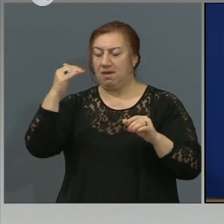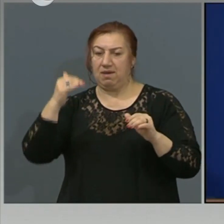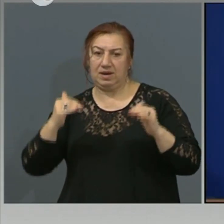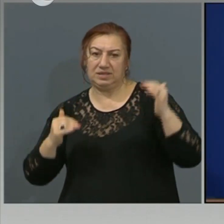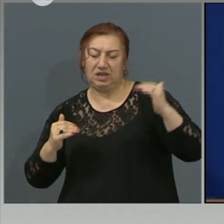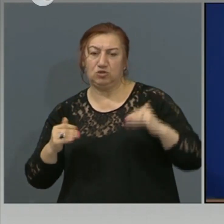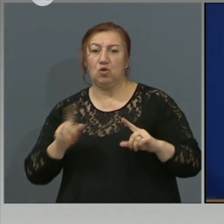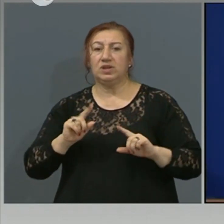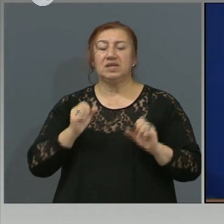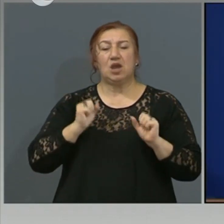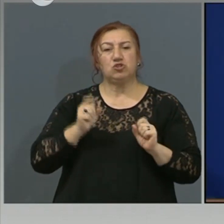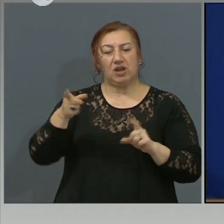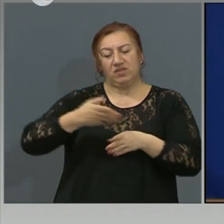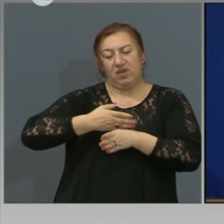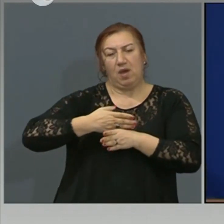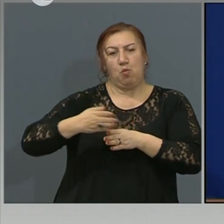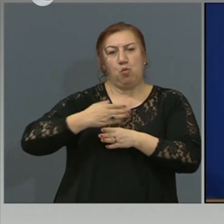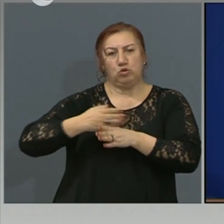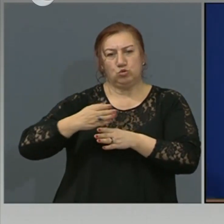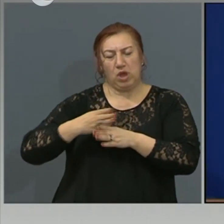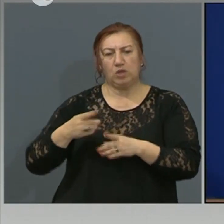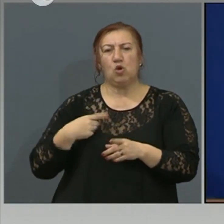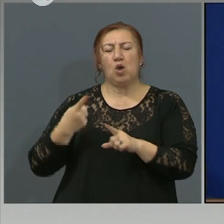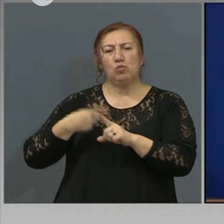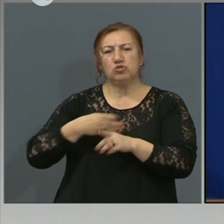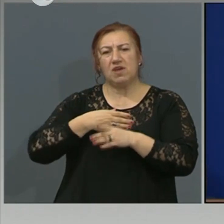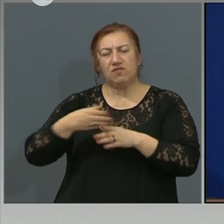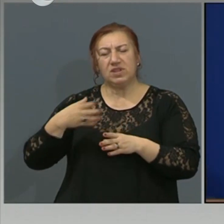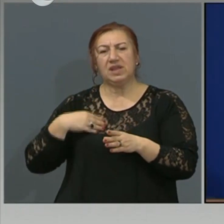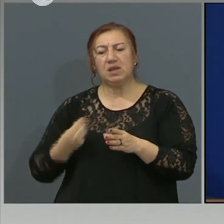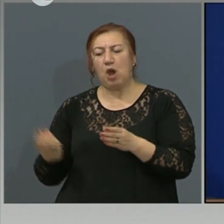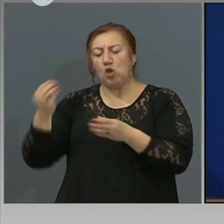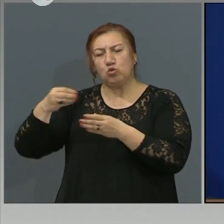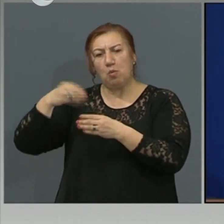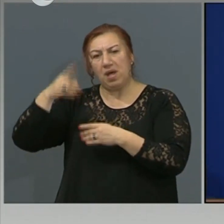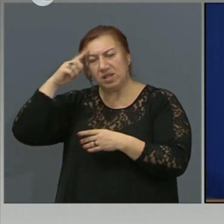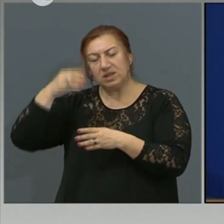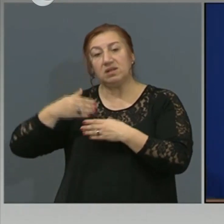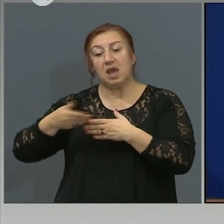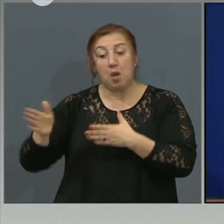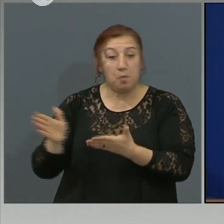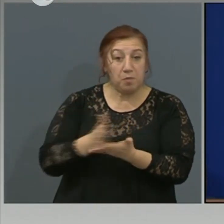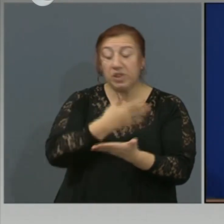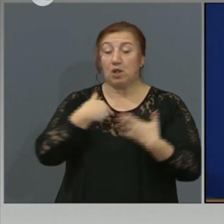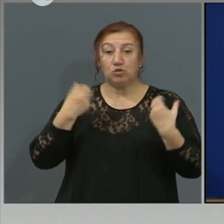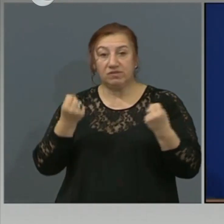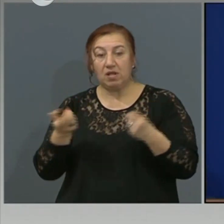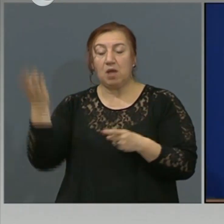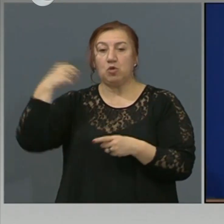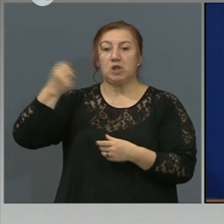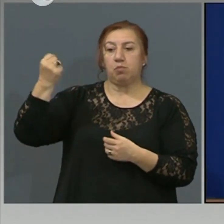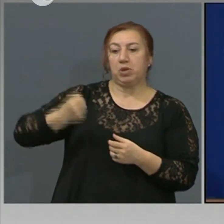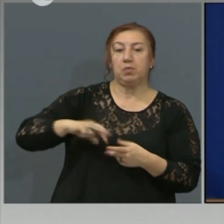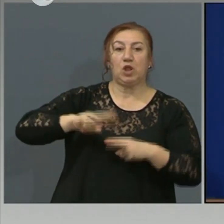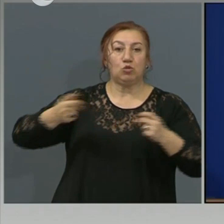хронифициране, осложнения, които са по-нататък в живота след преболедуването. Първата част на въпрос